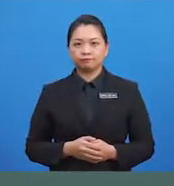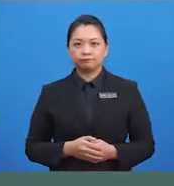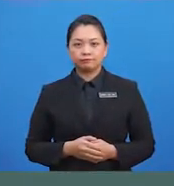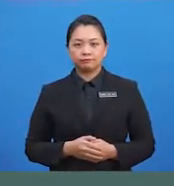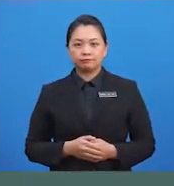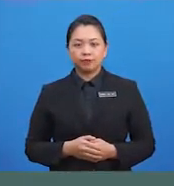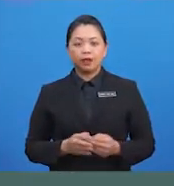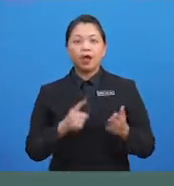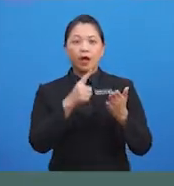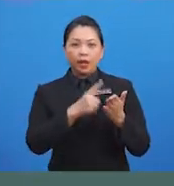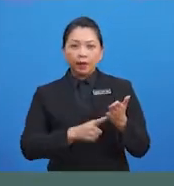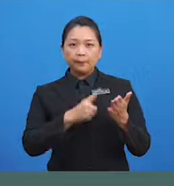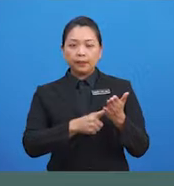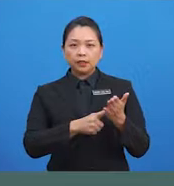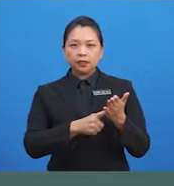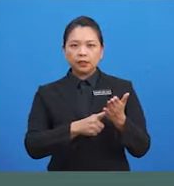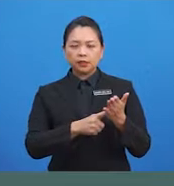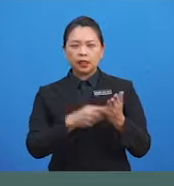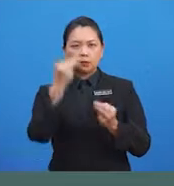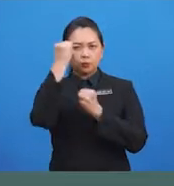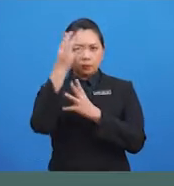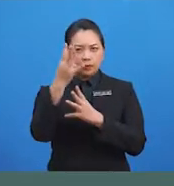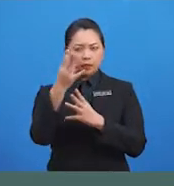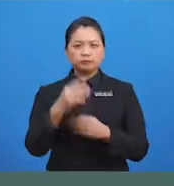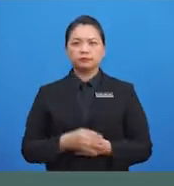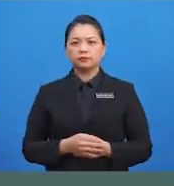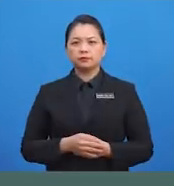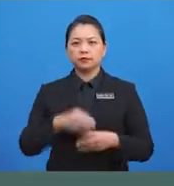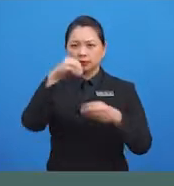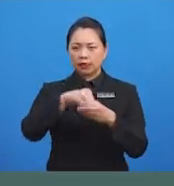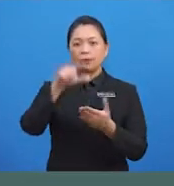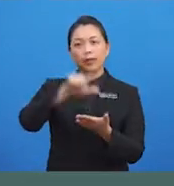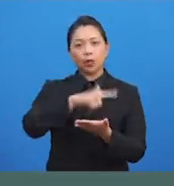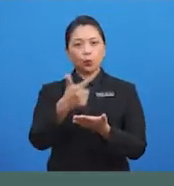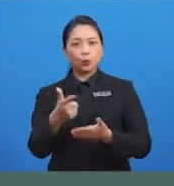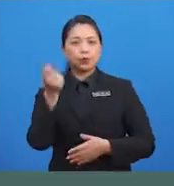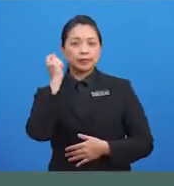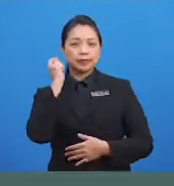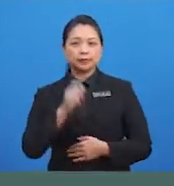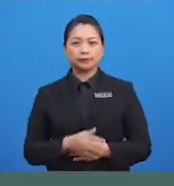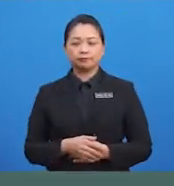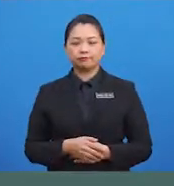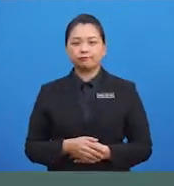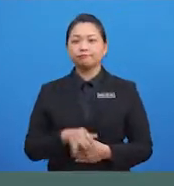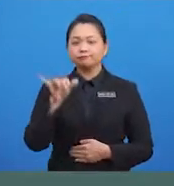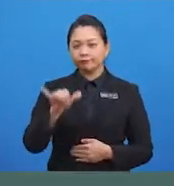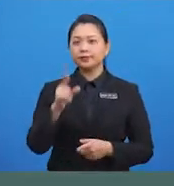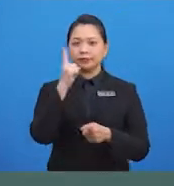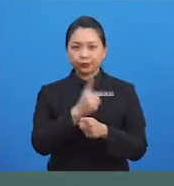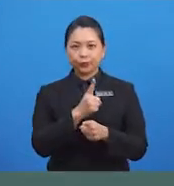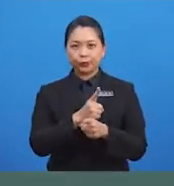Ya, betul Jaga kebersihan diri Kenapa kita patut